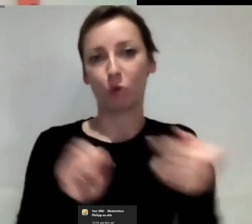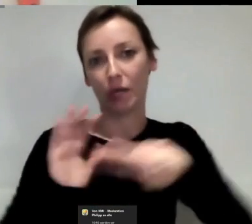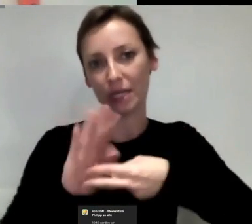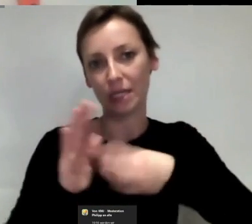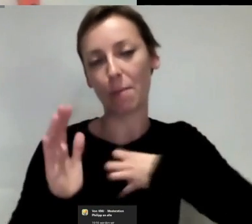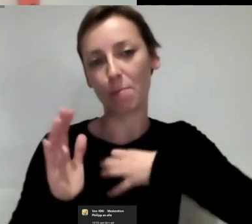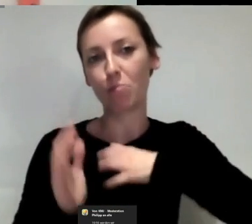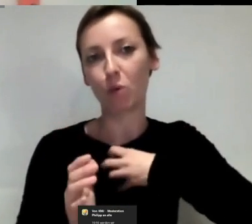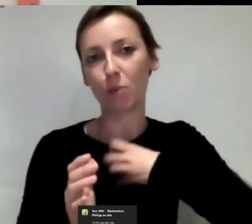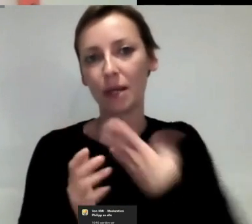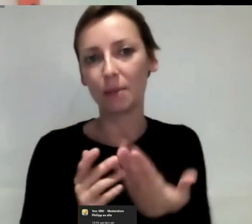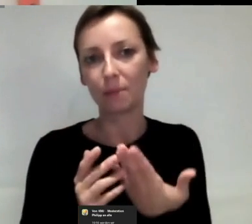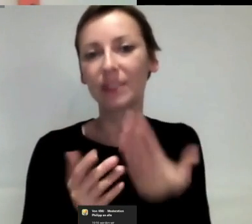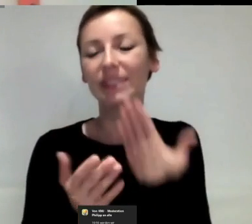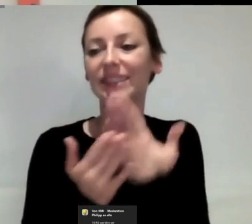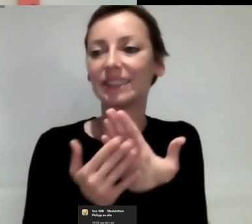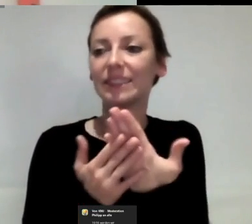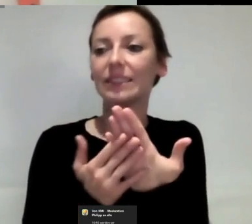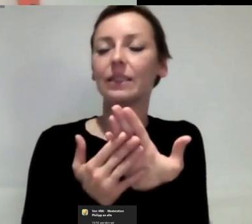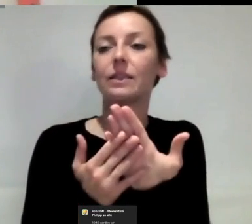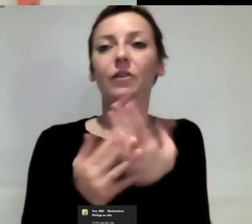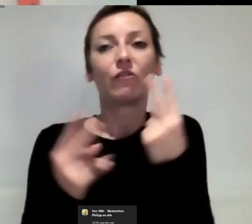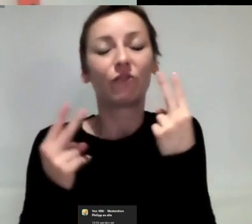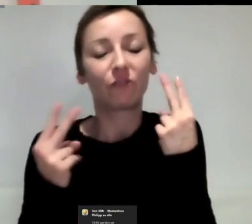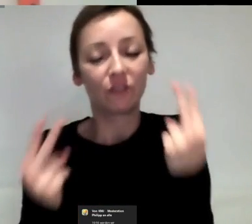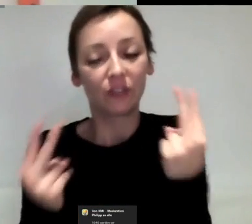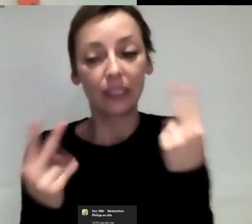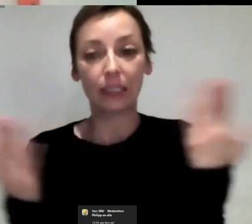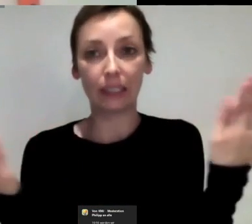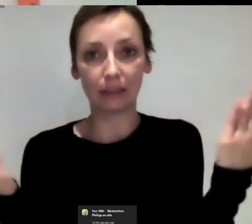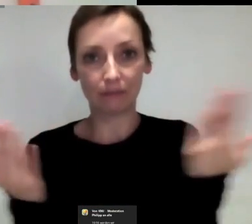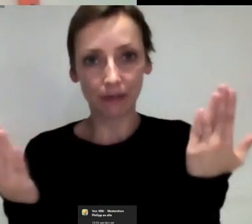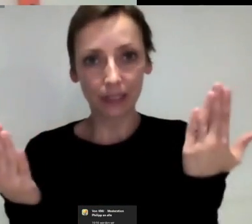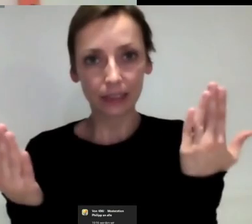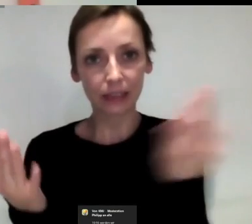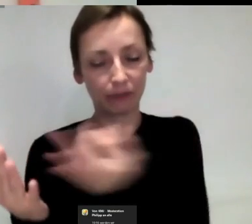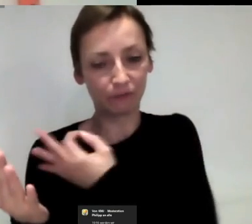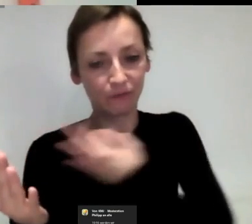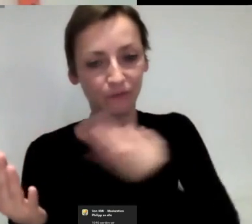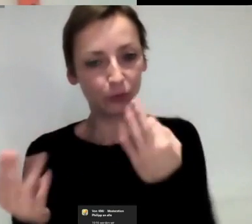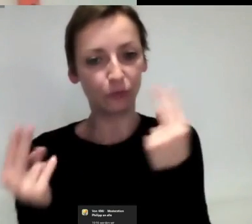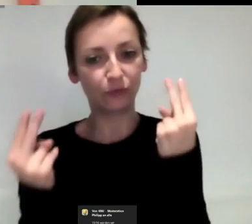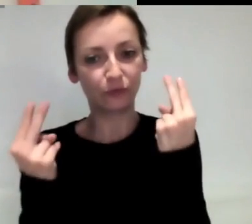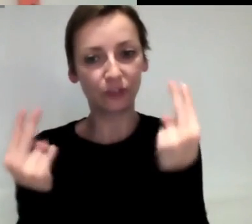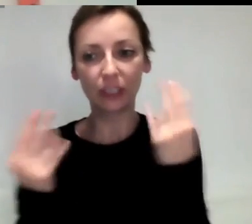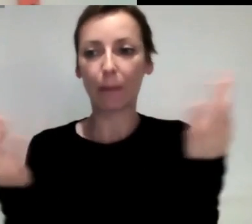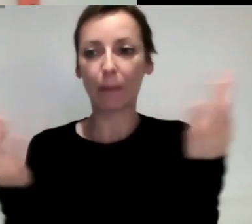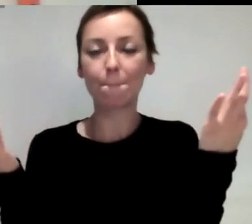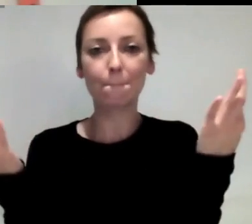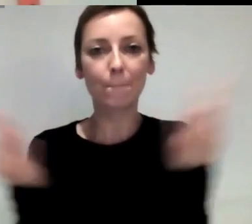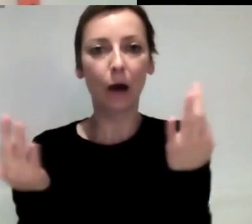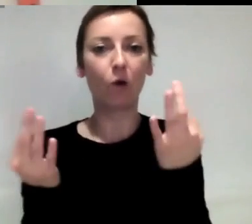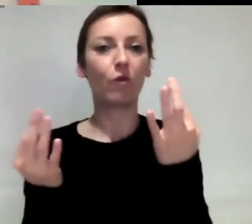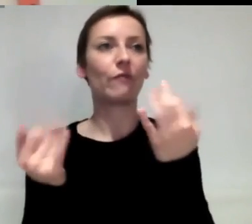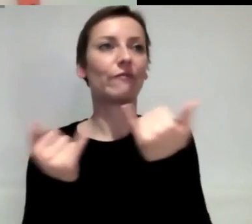dazu was sagen. Deswegen betonen wir auch immer, dass es uns wirklich um ein starkes politisches Mandat und um ein hohes